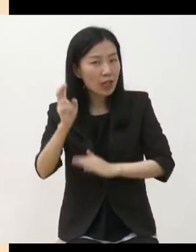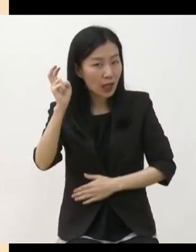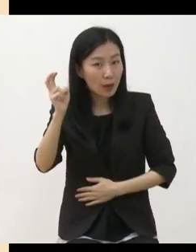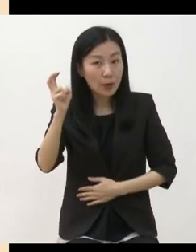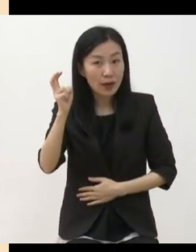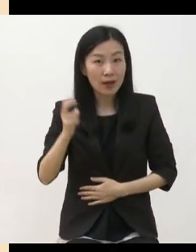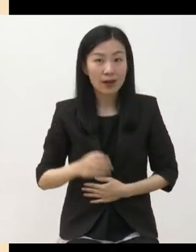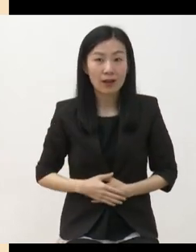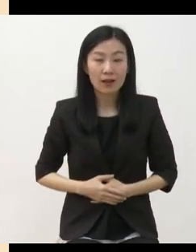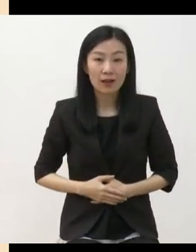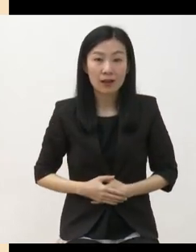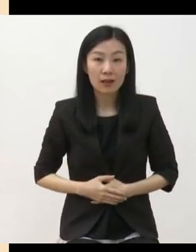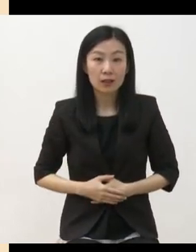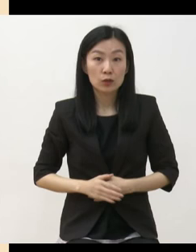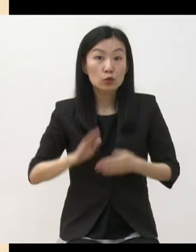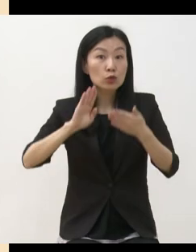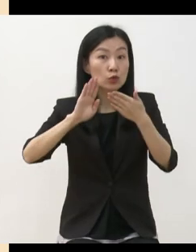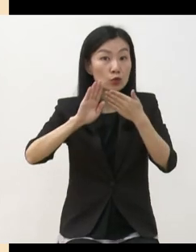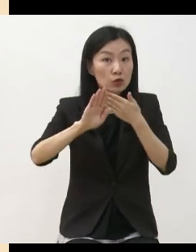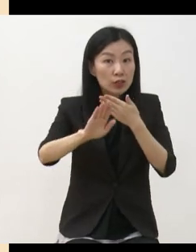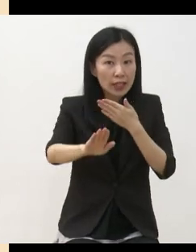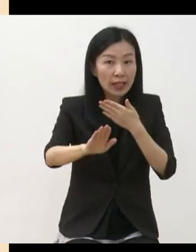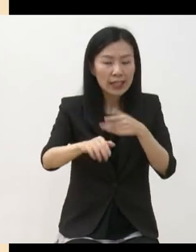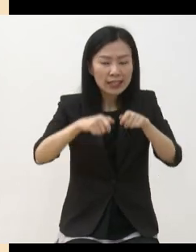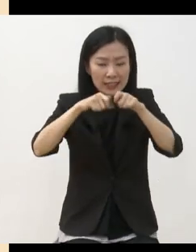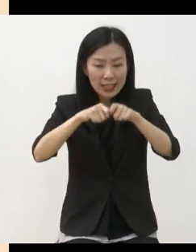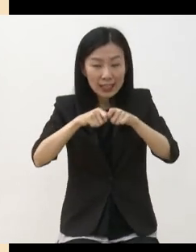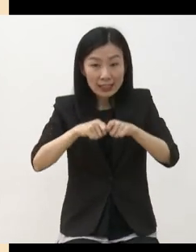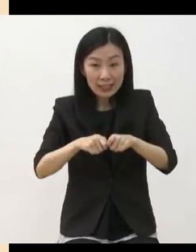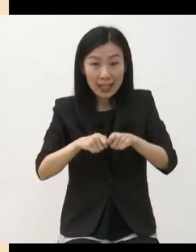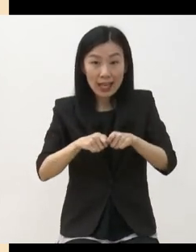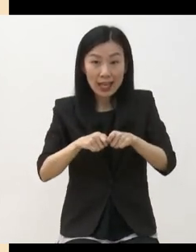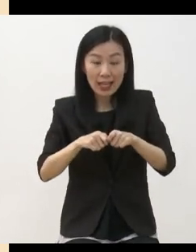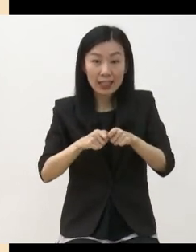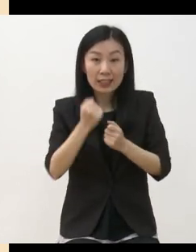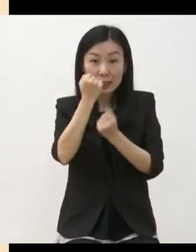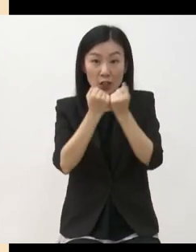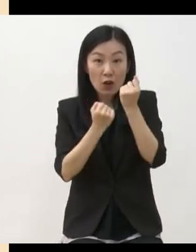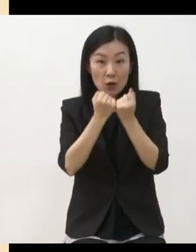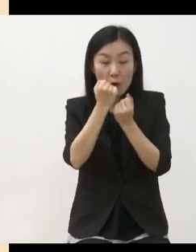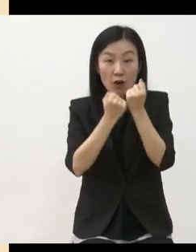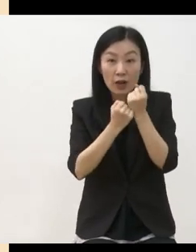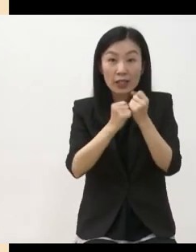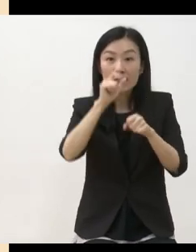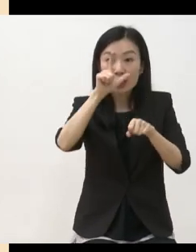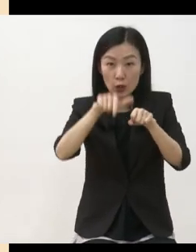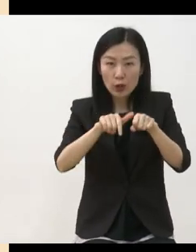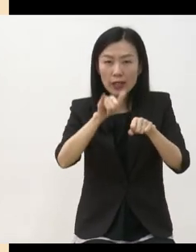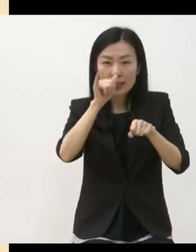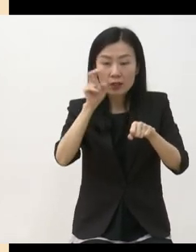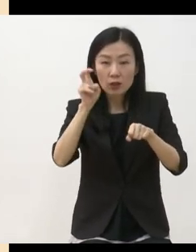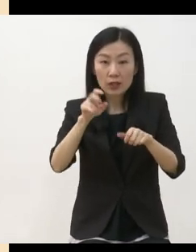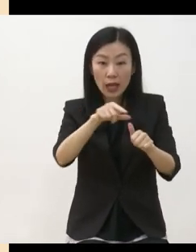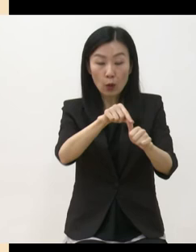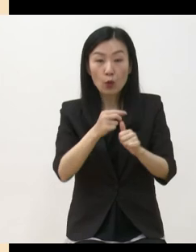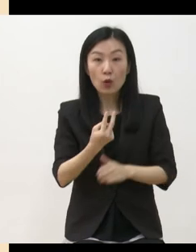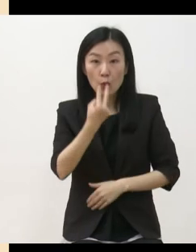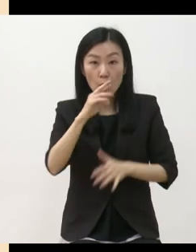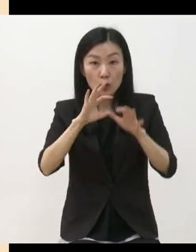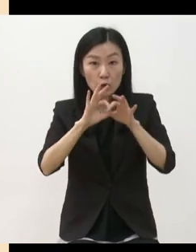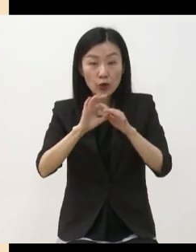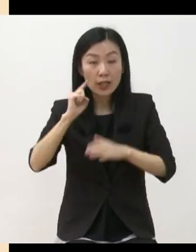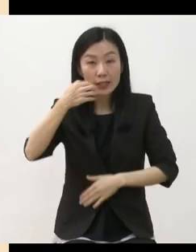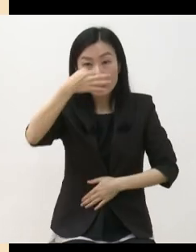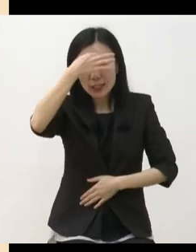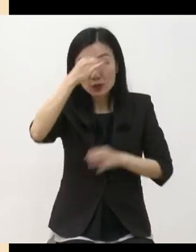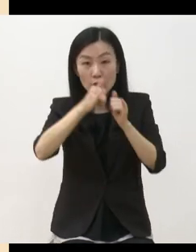추후에 상세한 안내와 설명 기회가 있을 것으로 생각되는데 고용보험을 통해서 예술가들의